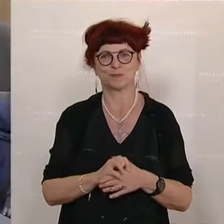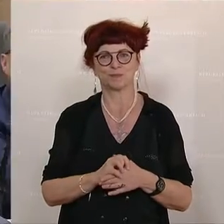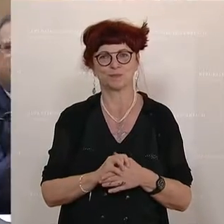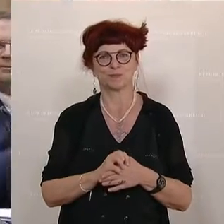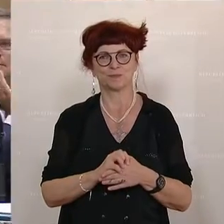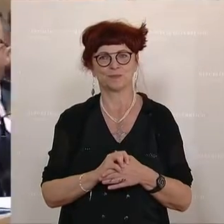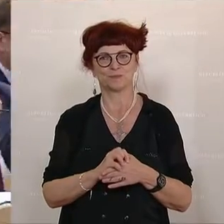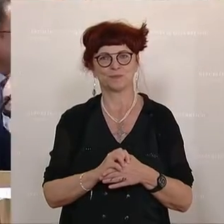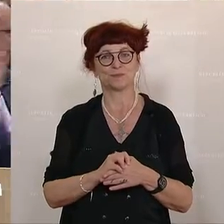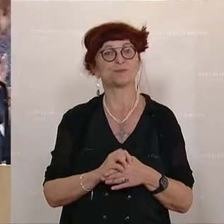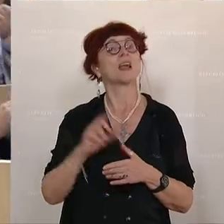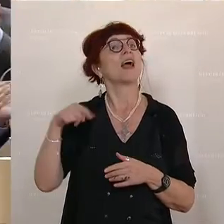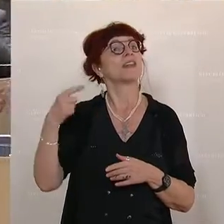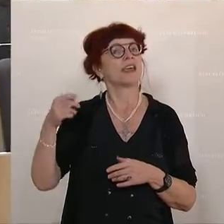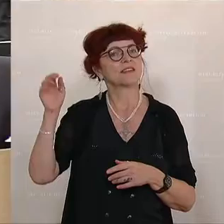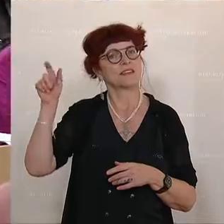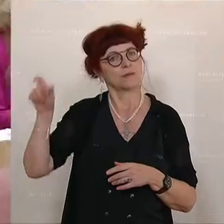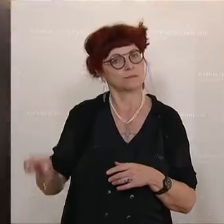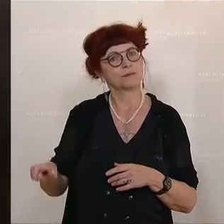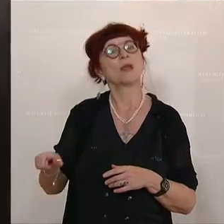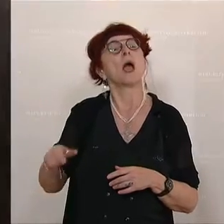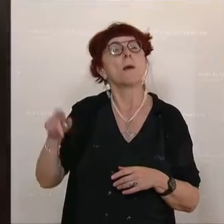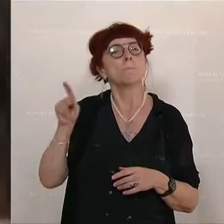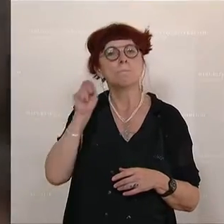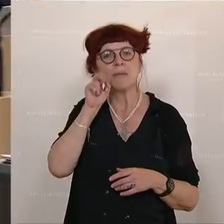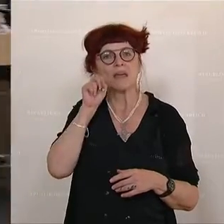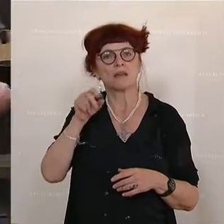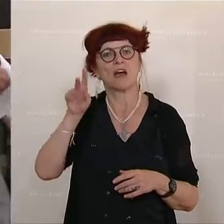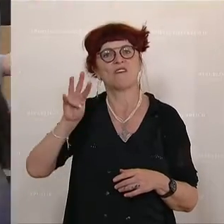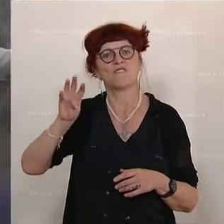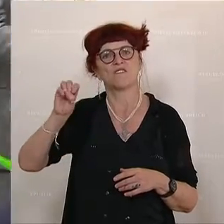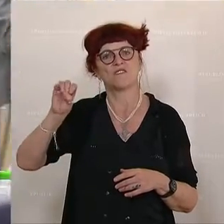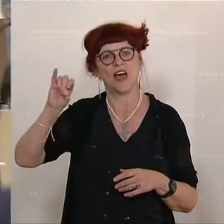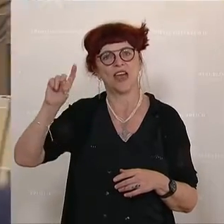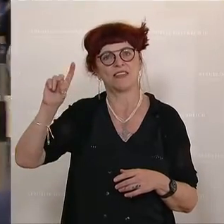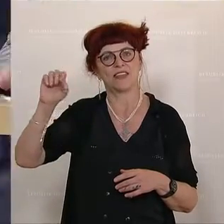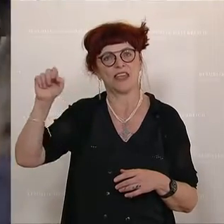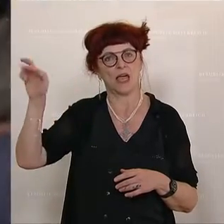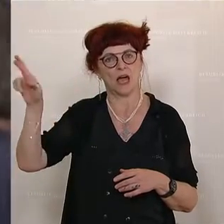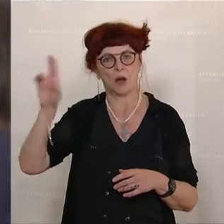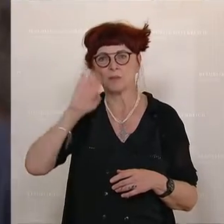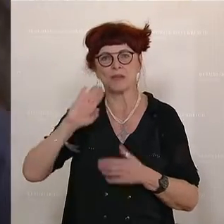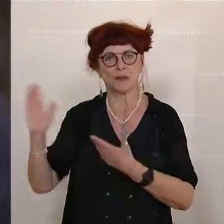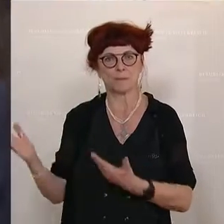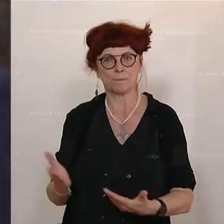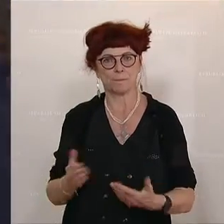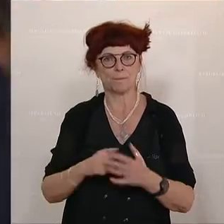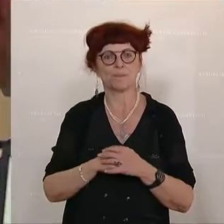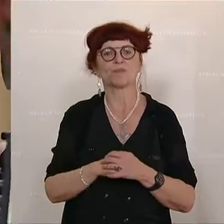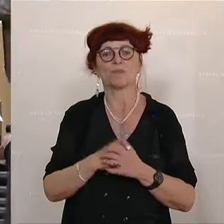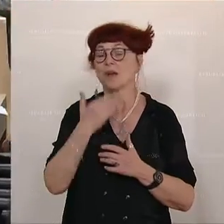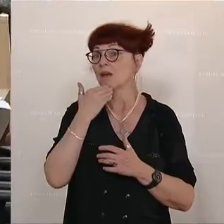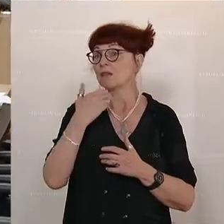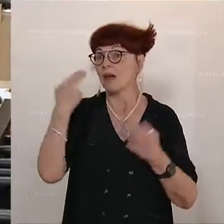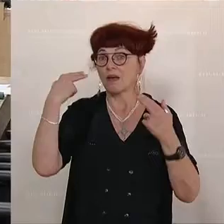Gabriel Obannostra von der ÖVP war das. heißt Hotelier in Kärnten. Er sagt, wenn ein Liter Mineralwasser billiger ist als ein